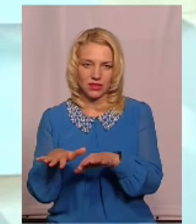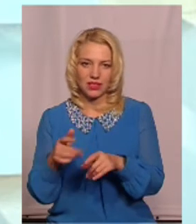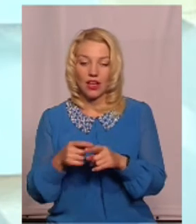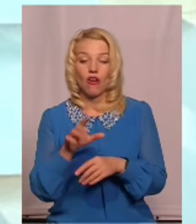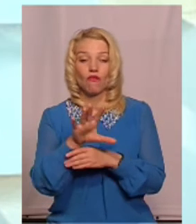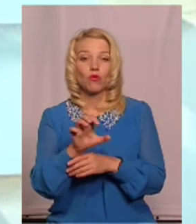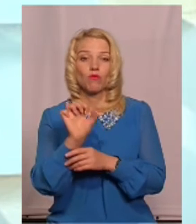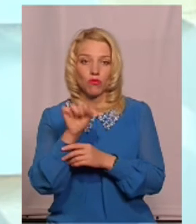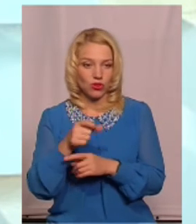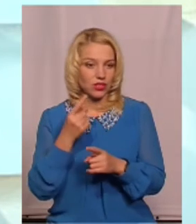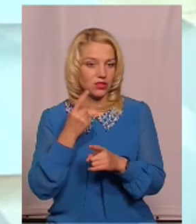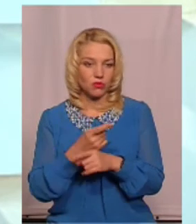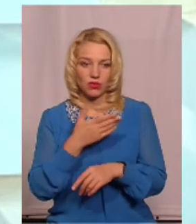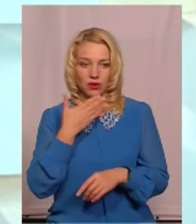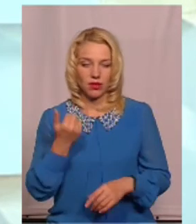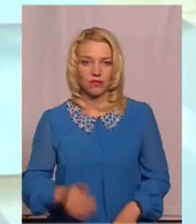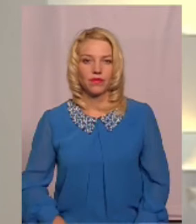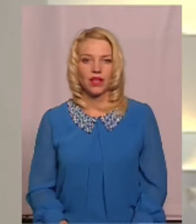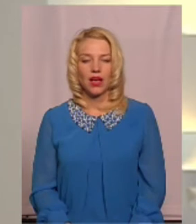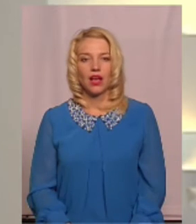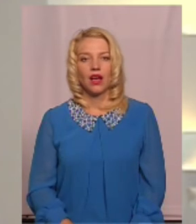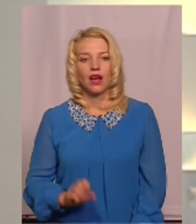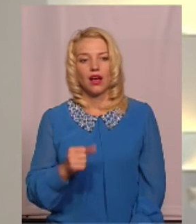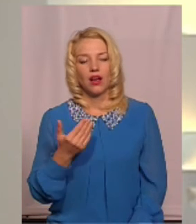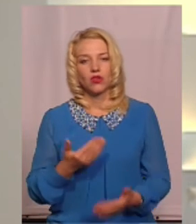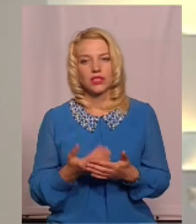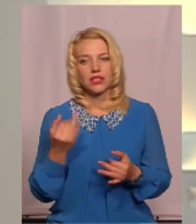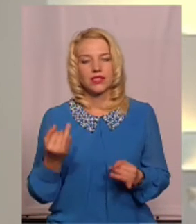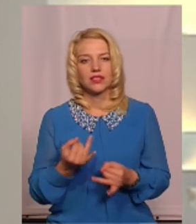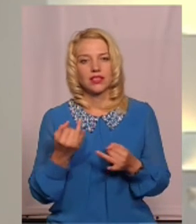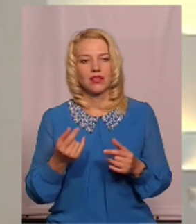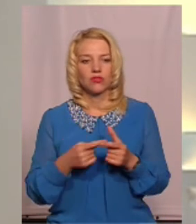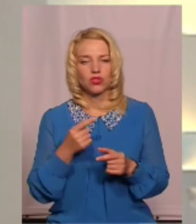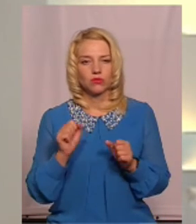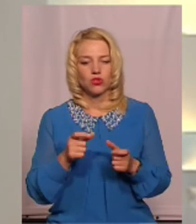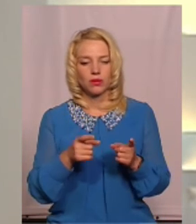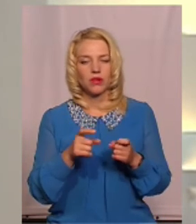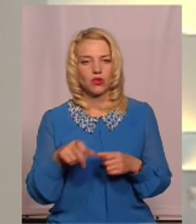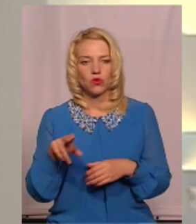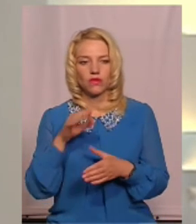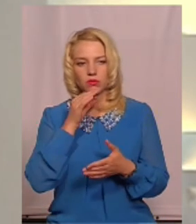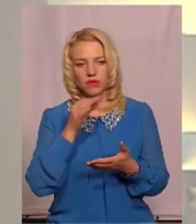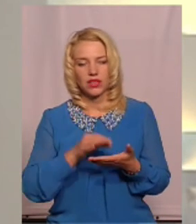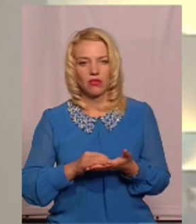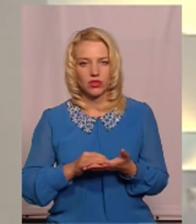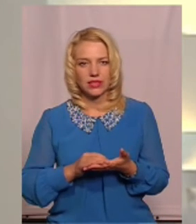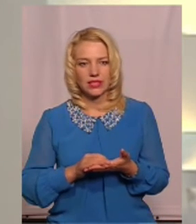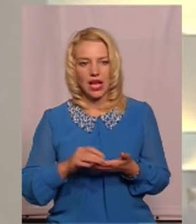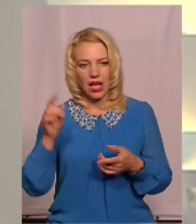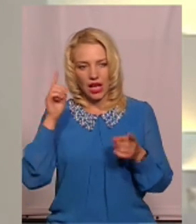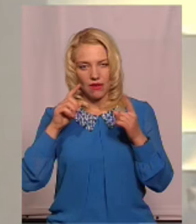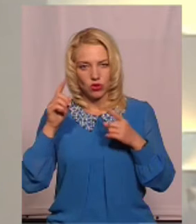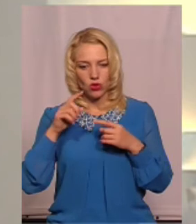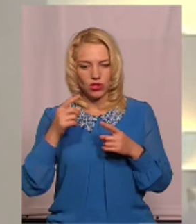заборонено законодавством. А ось цікаво, можна якось притягнути до відповідальності авторів